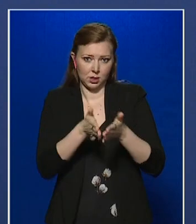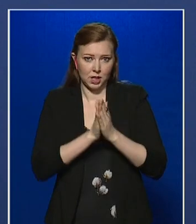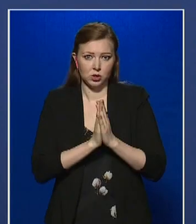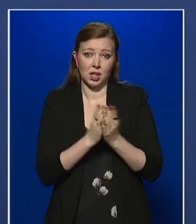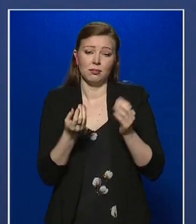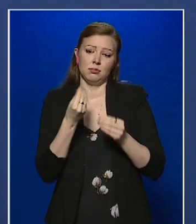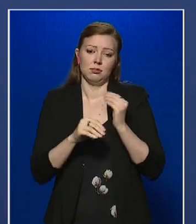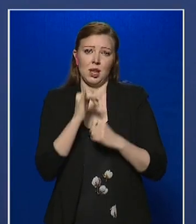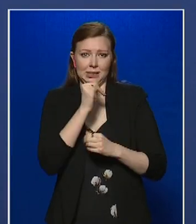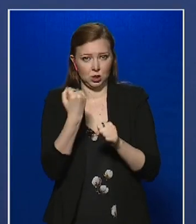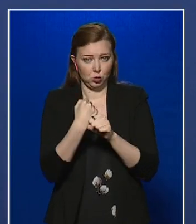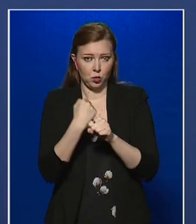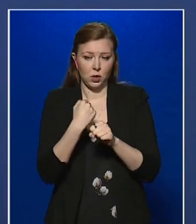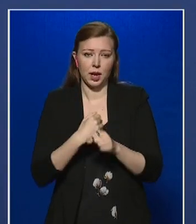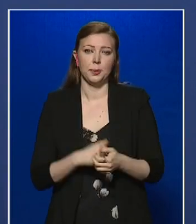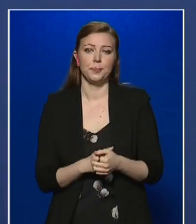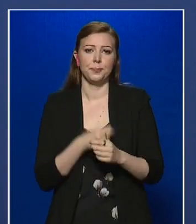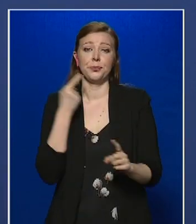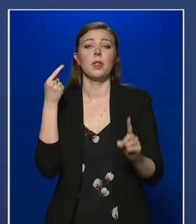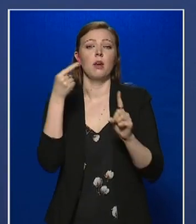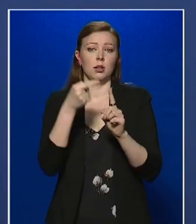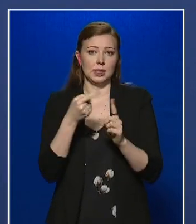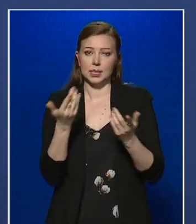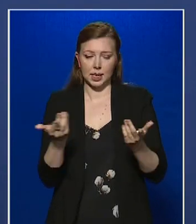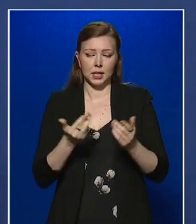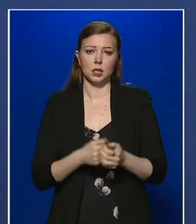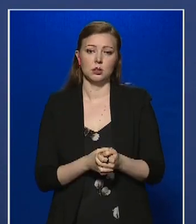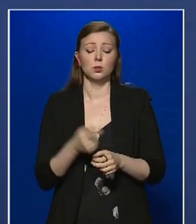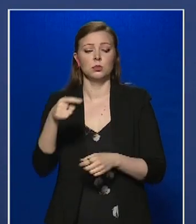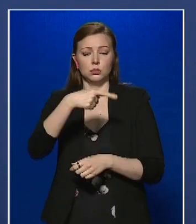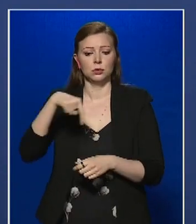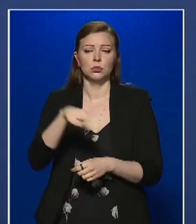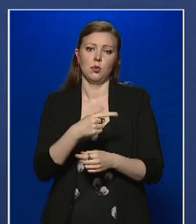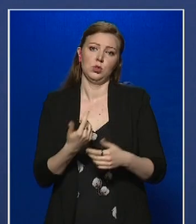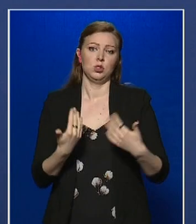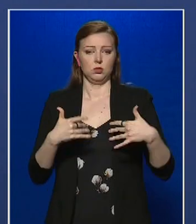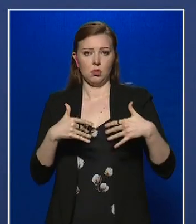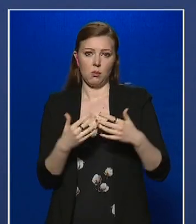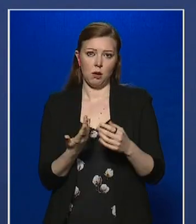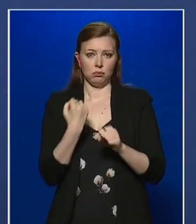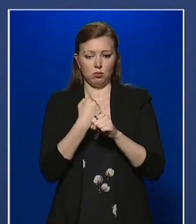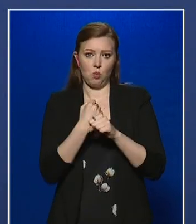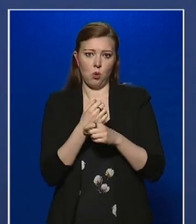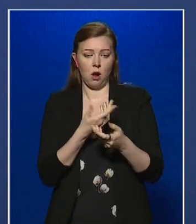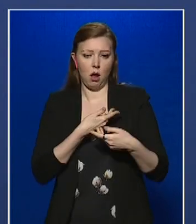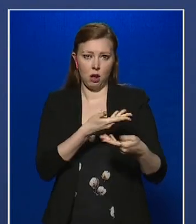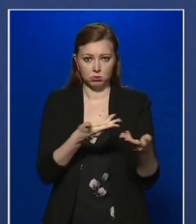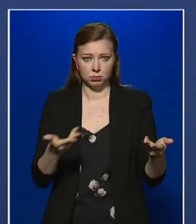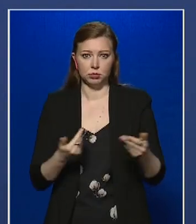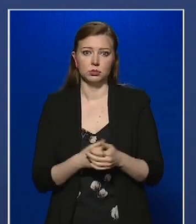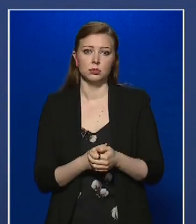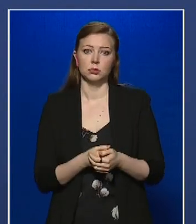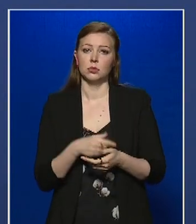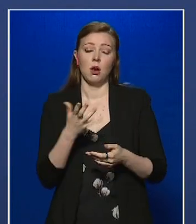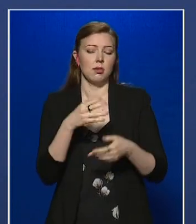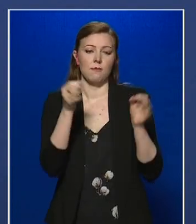nincsen munkája. A célunk azonban az, hogy ők is mielőbb munkához jussanak, ha nem